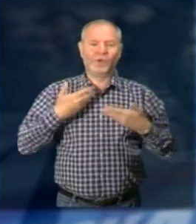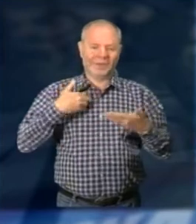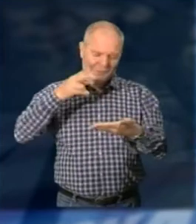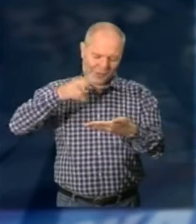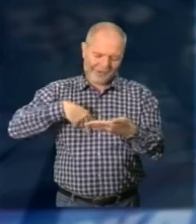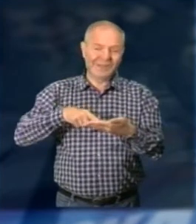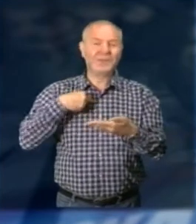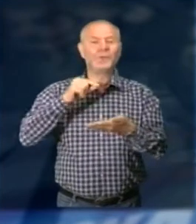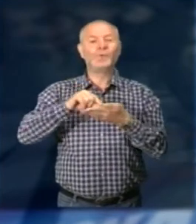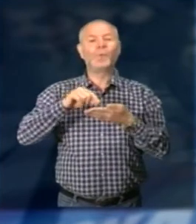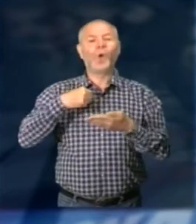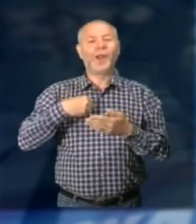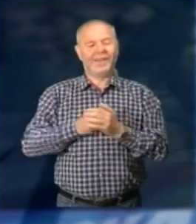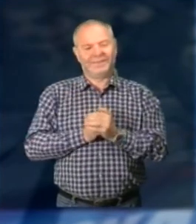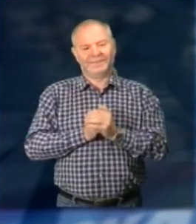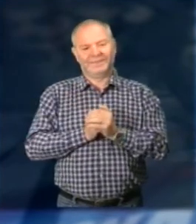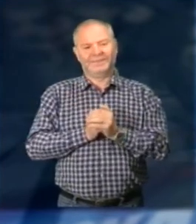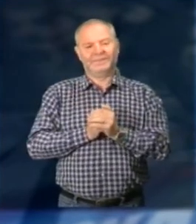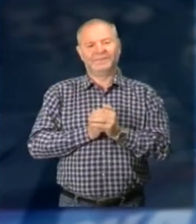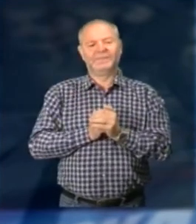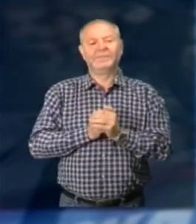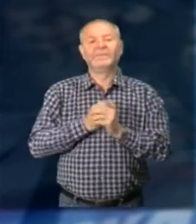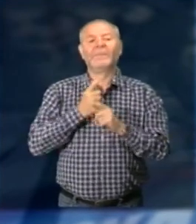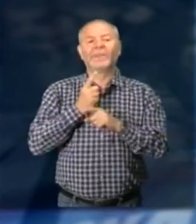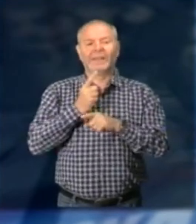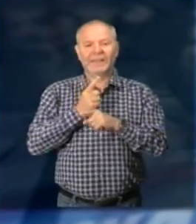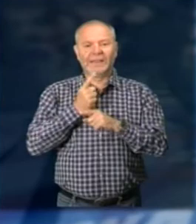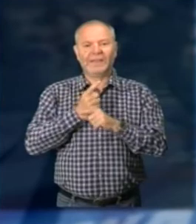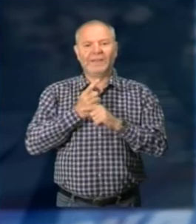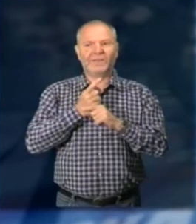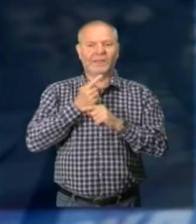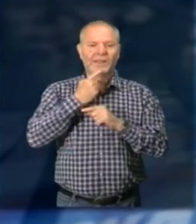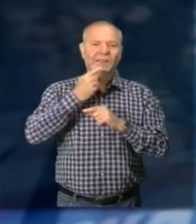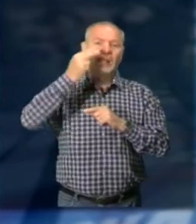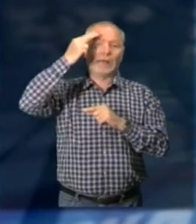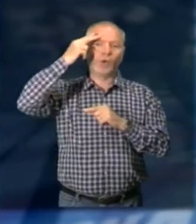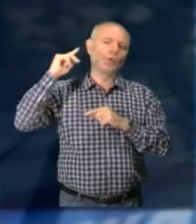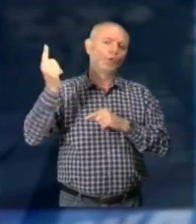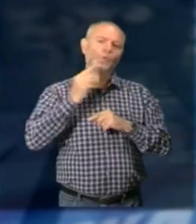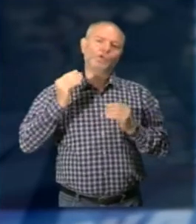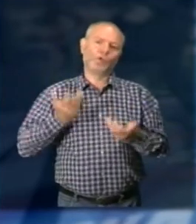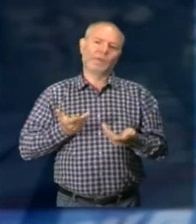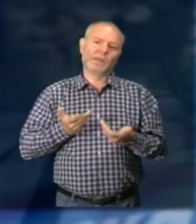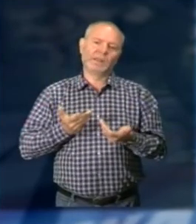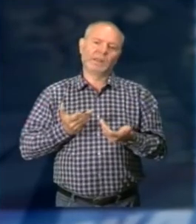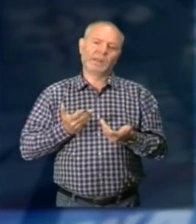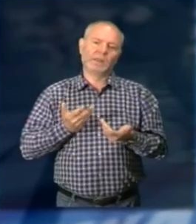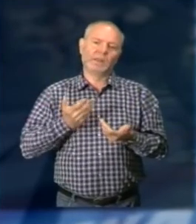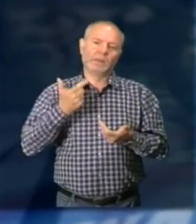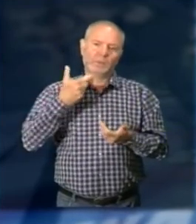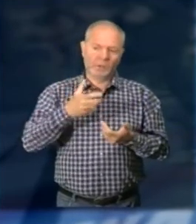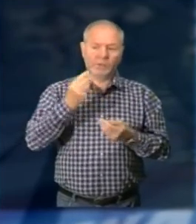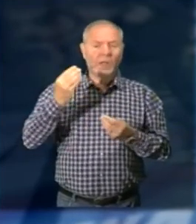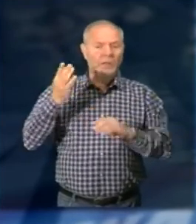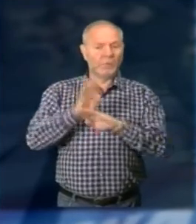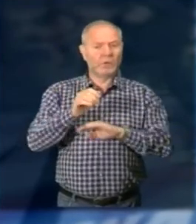cosa con la mia scuola Per me la giornata di liberazione dovrebbe essere ricordata da tutti i giovani Per il sacrificio che hanno